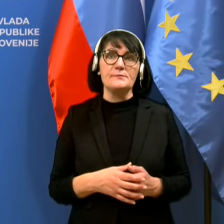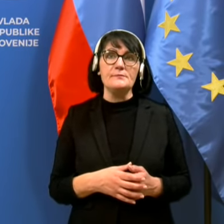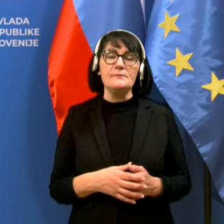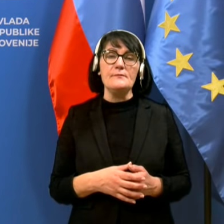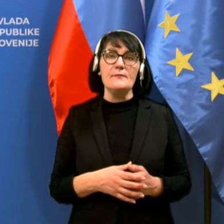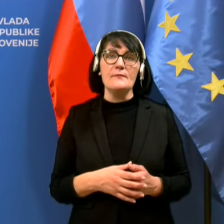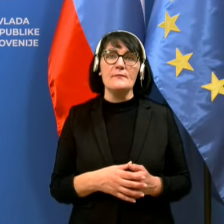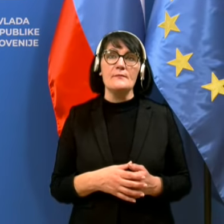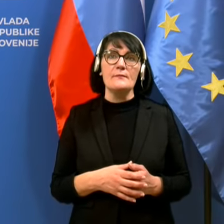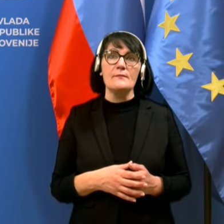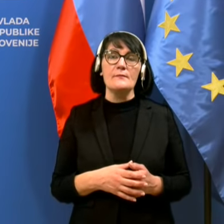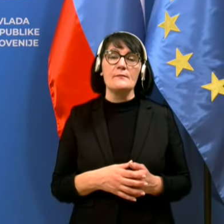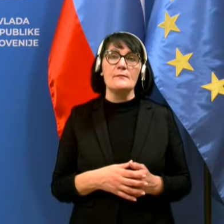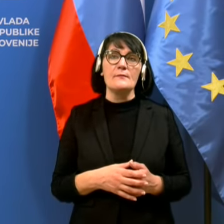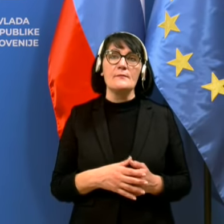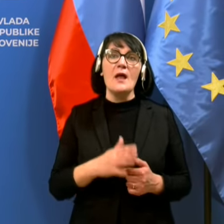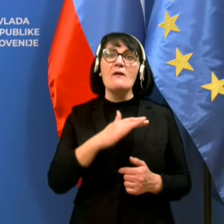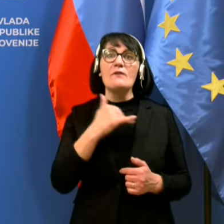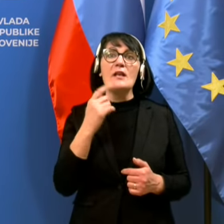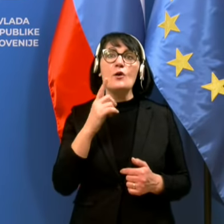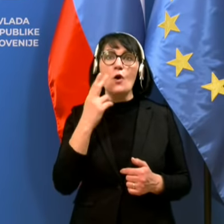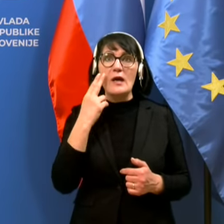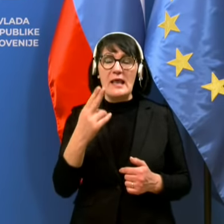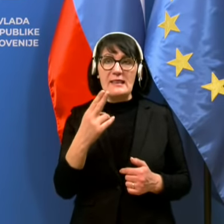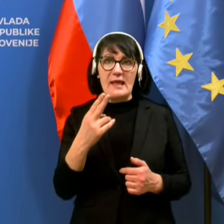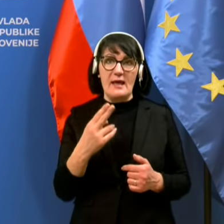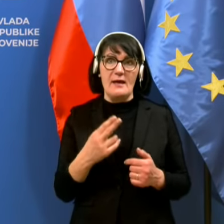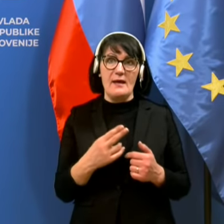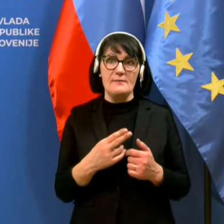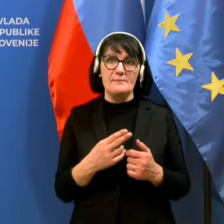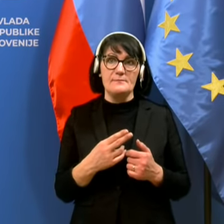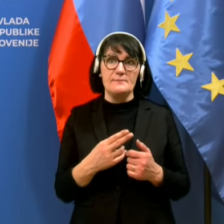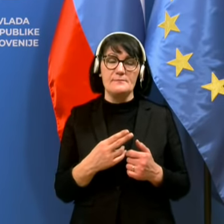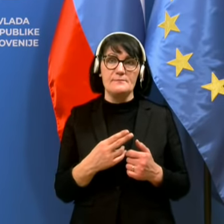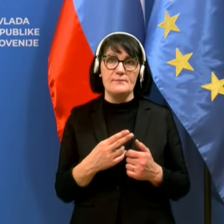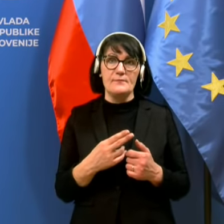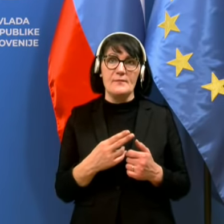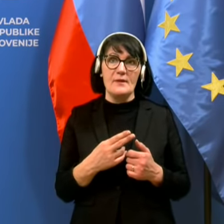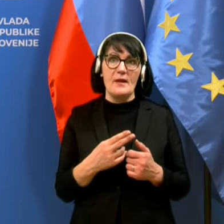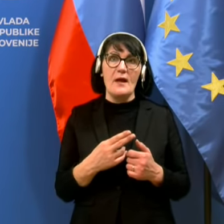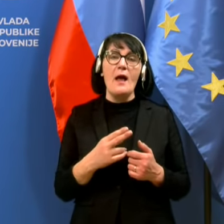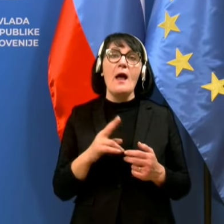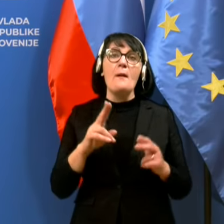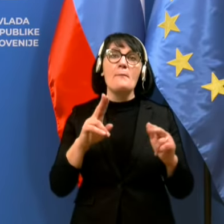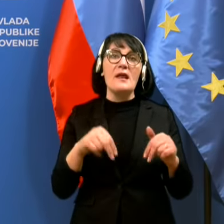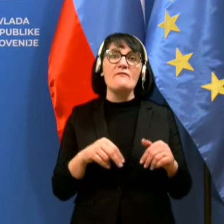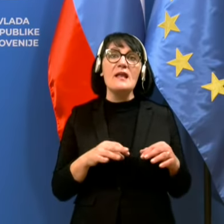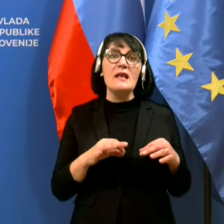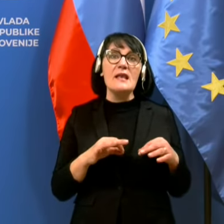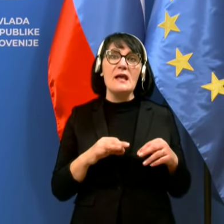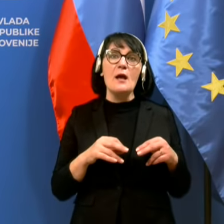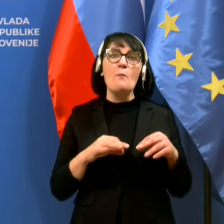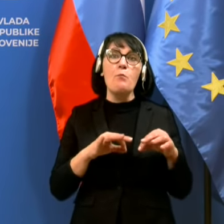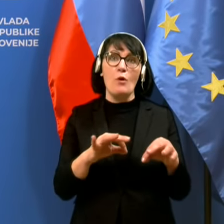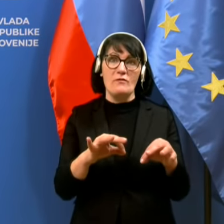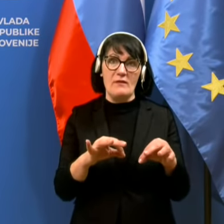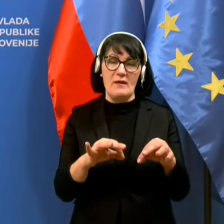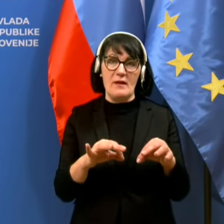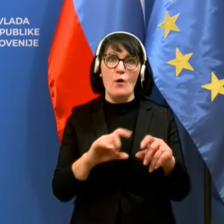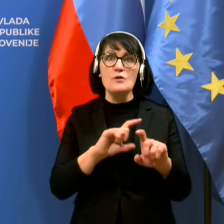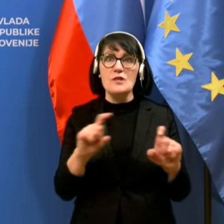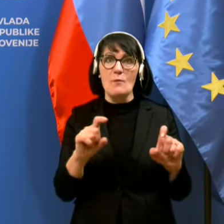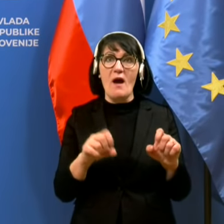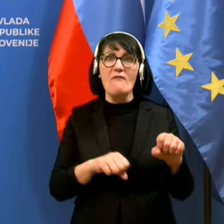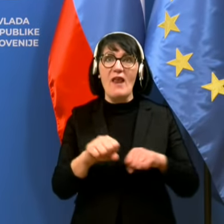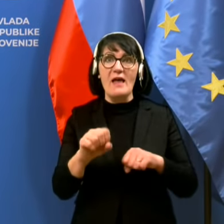marsikaj glede šofiranja ukrepov z demorečt, z vladnim semaforjom